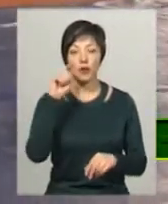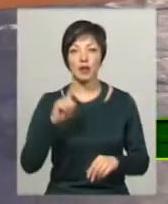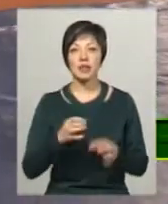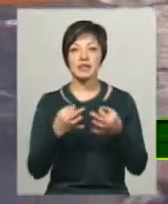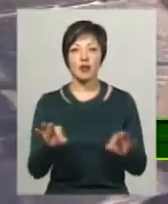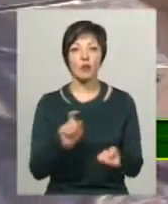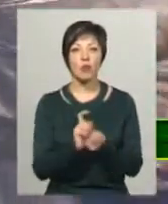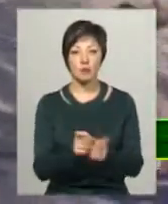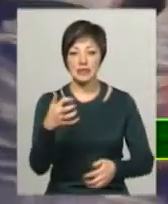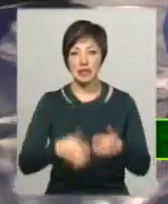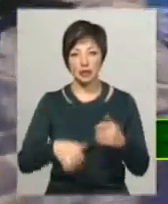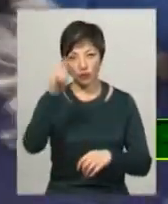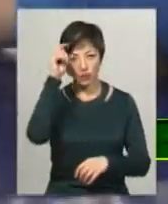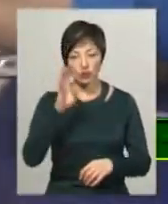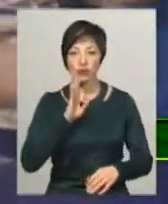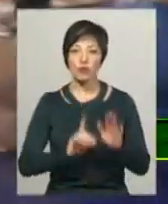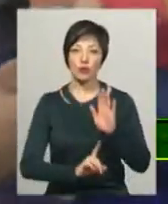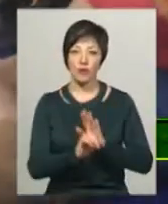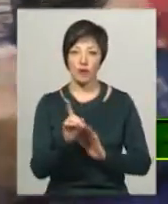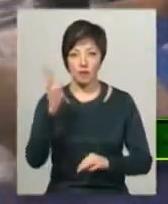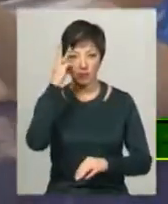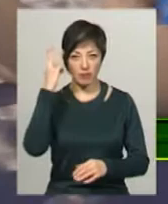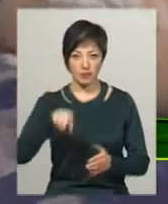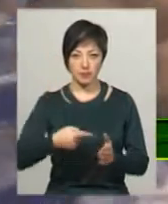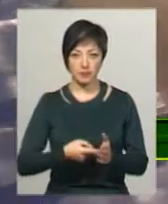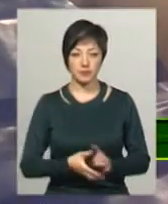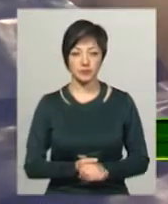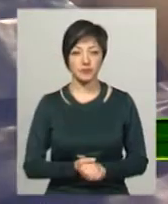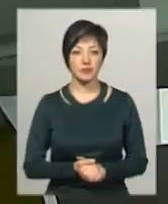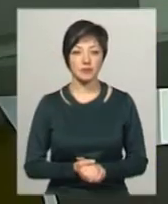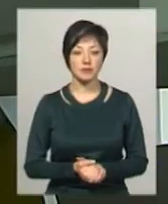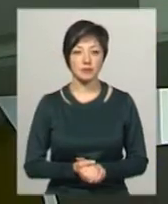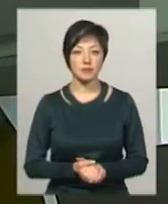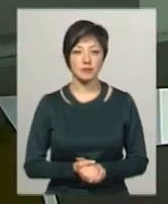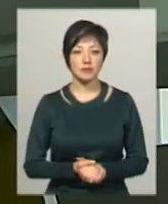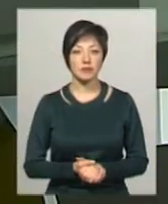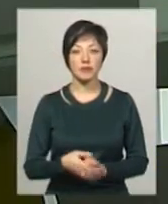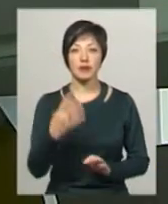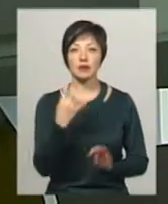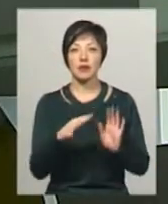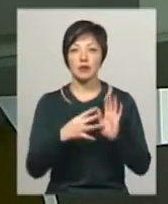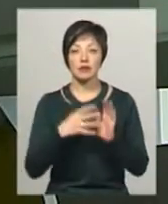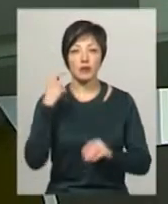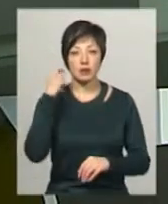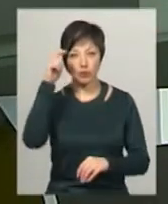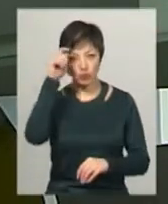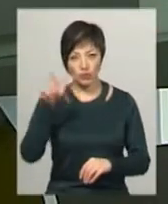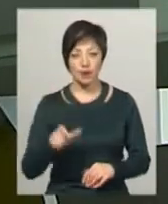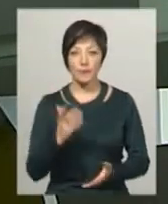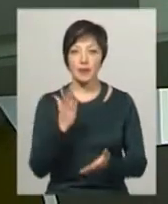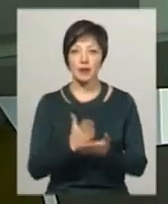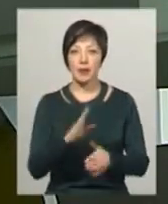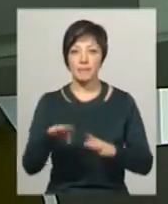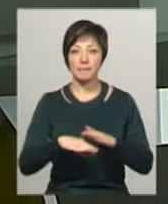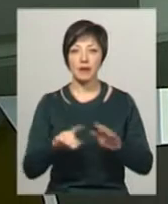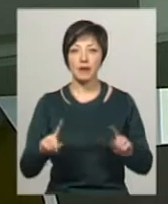звільної боротьби серед чоловіків та жінок стартував в обласному центрі. 49-річного чоловіка, який перебував під